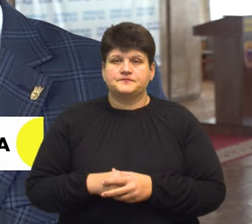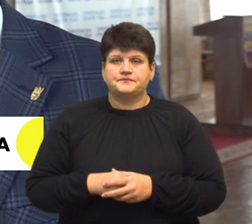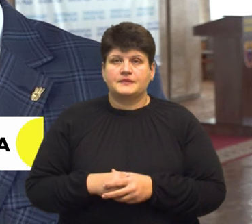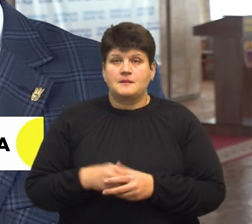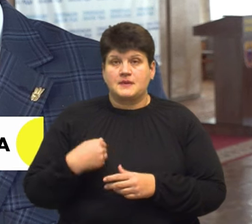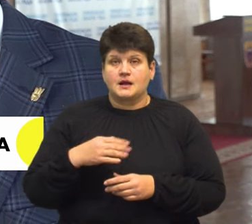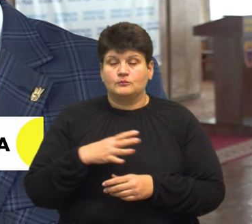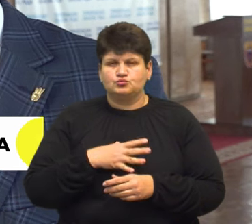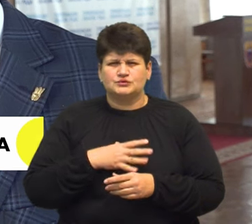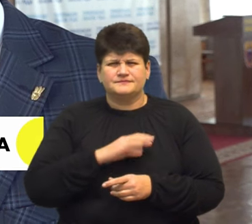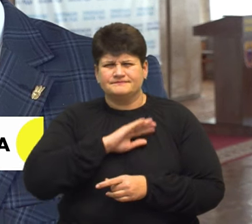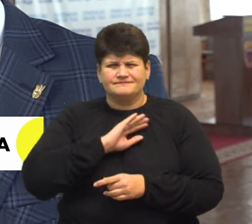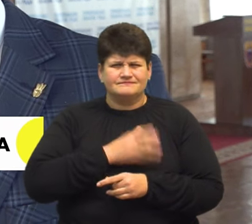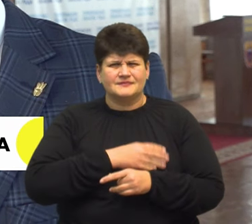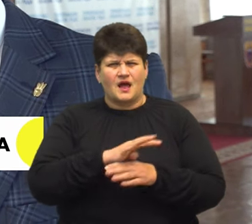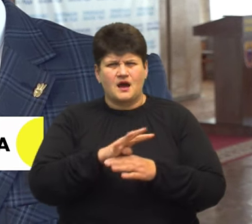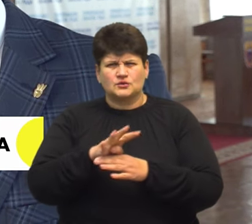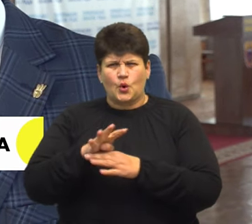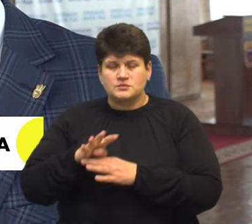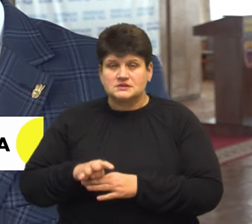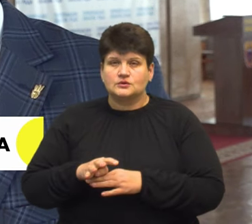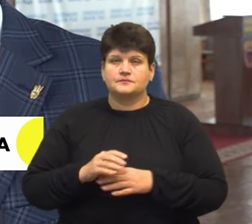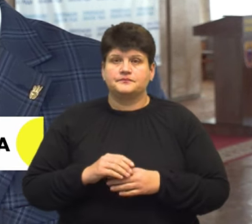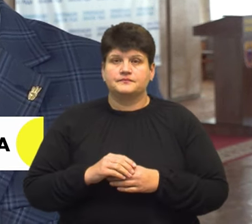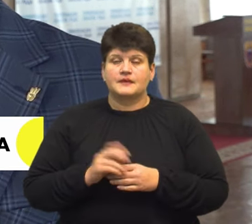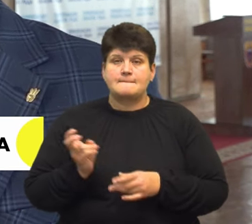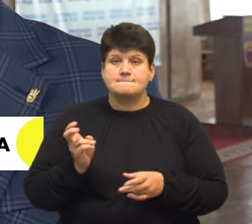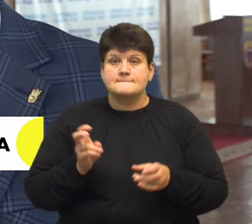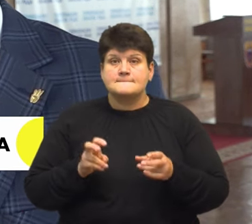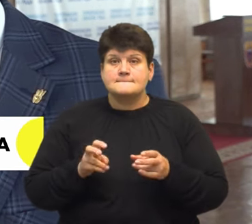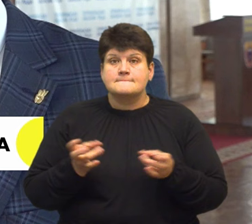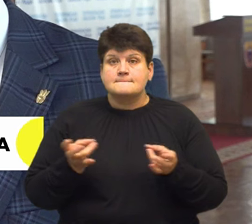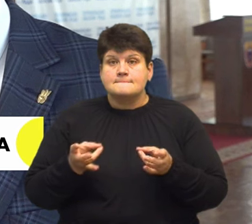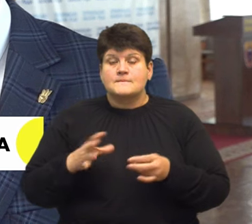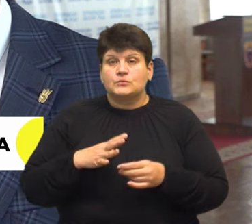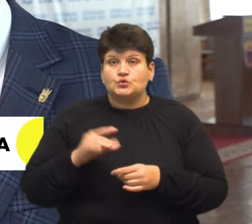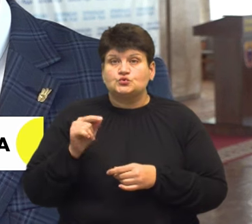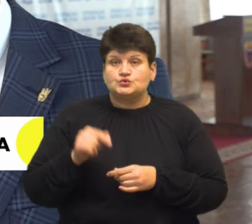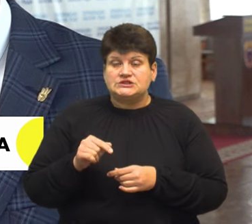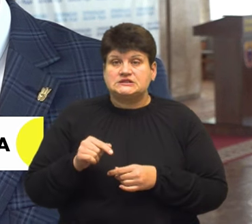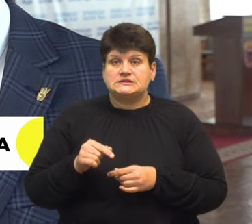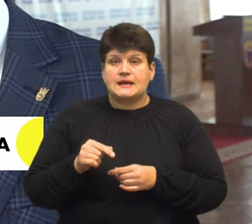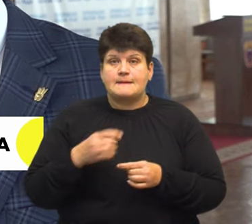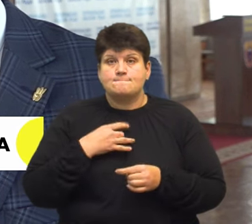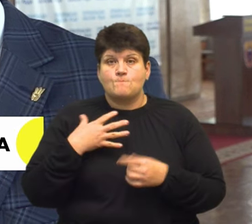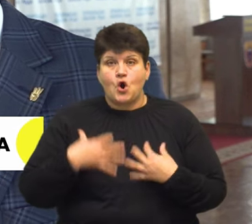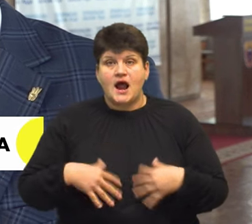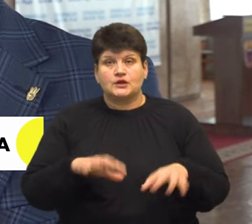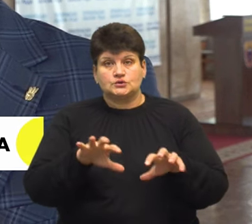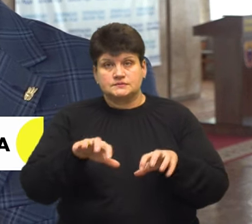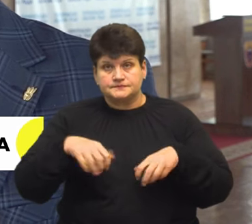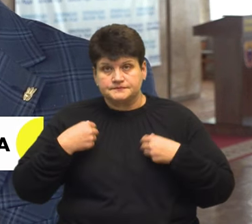були під щільним артобстрілом. Приходилося тоді і пораненого вийковувати.